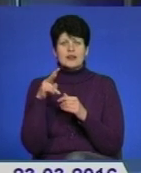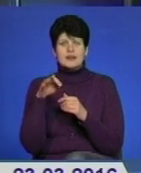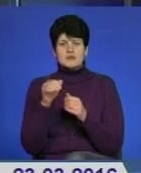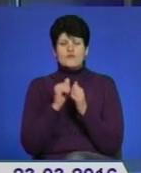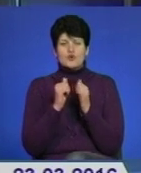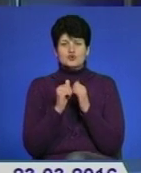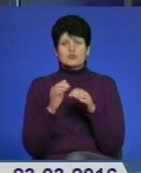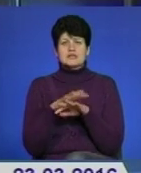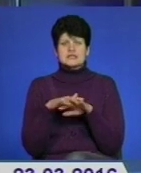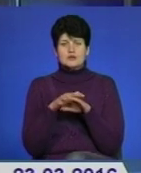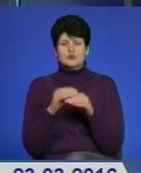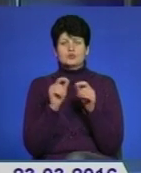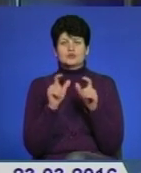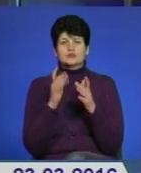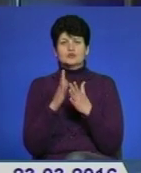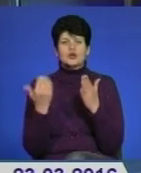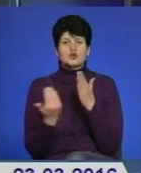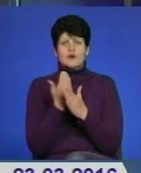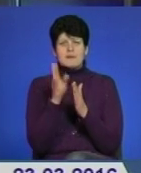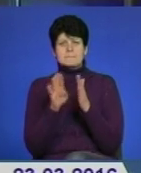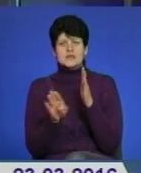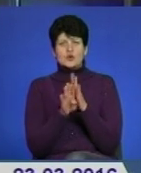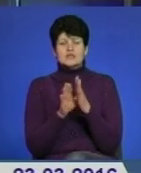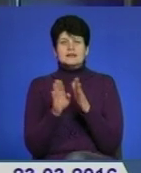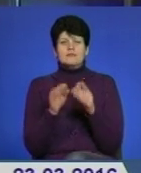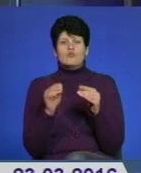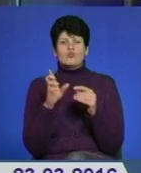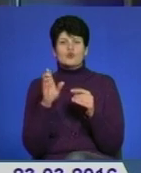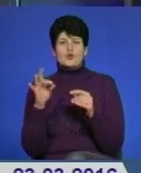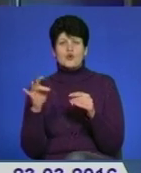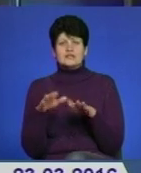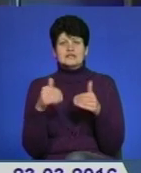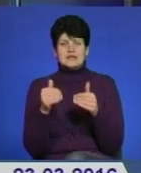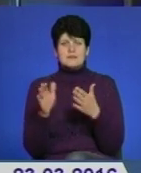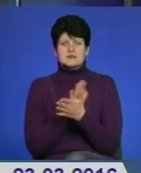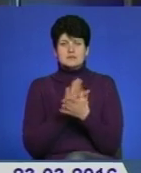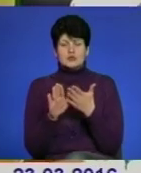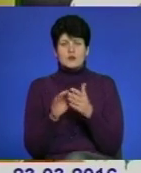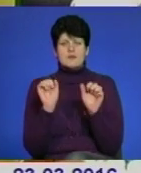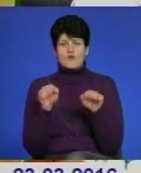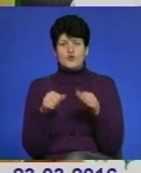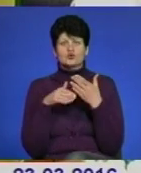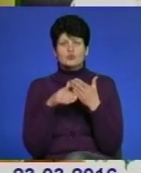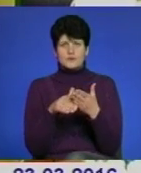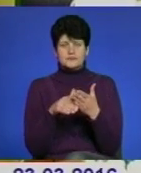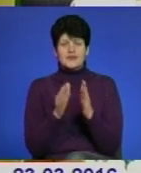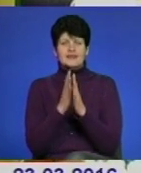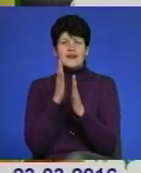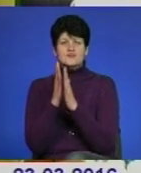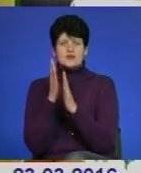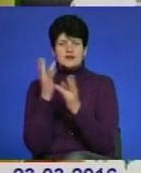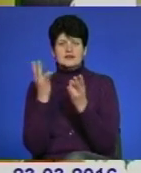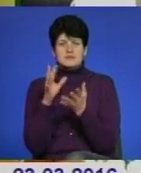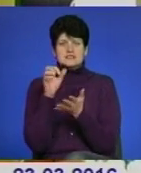кожному населеному пункті запрацює новий підрозділ – бюро знадання безоплатної правової допомоги. На черги, які треба